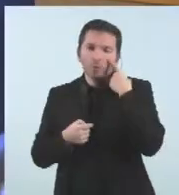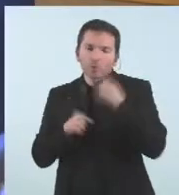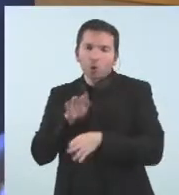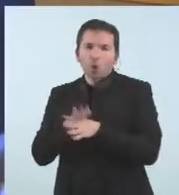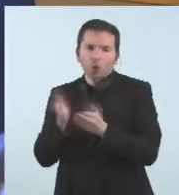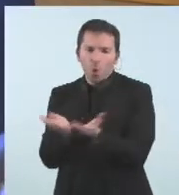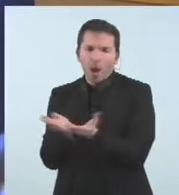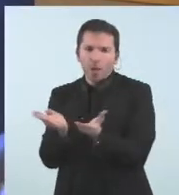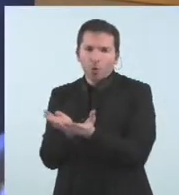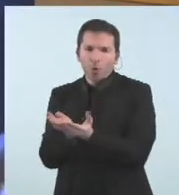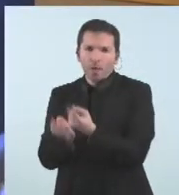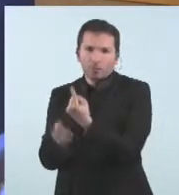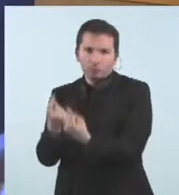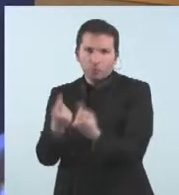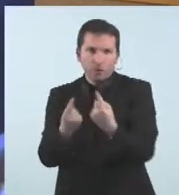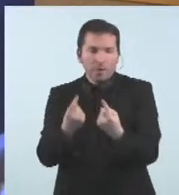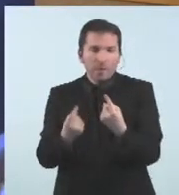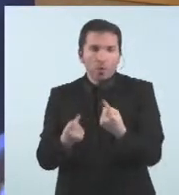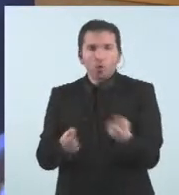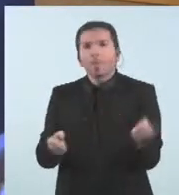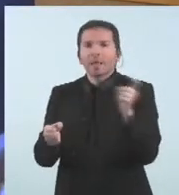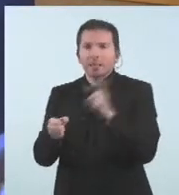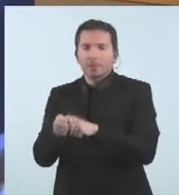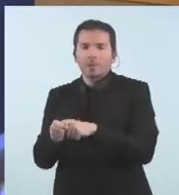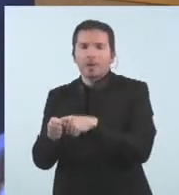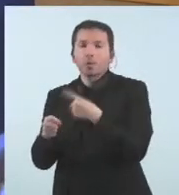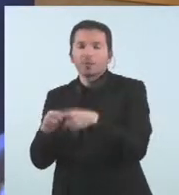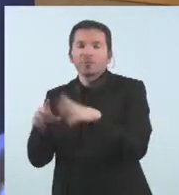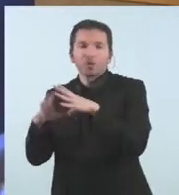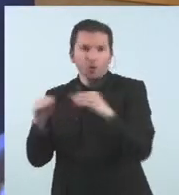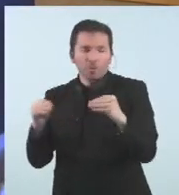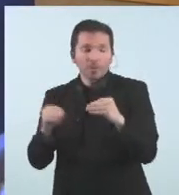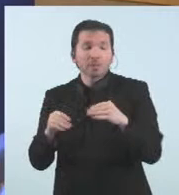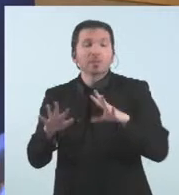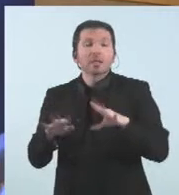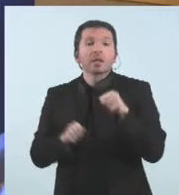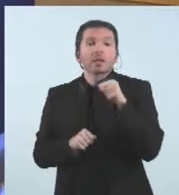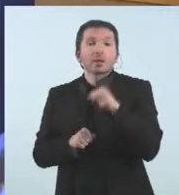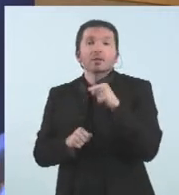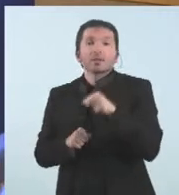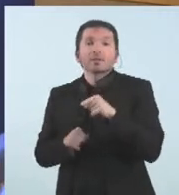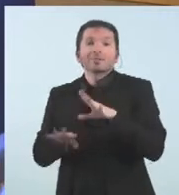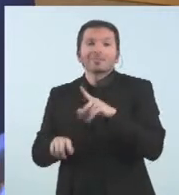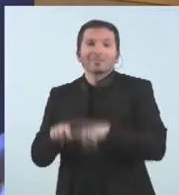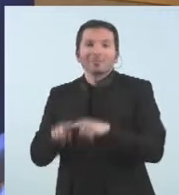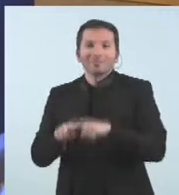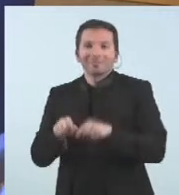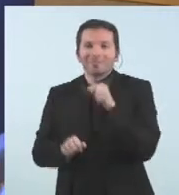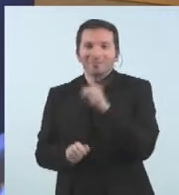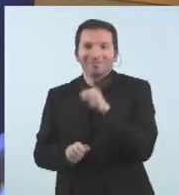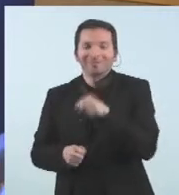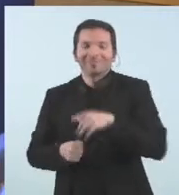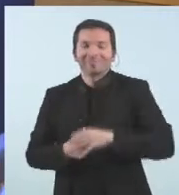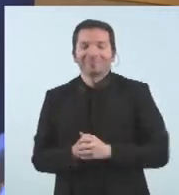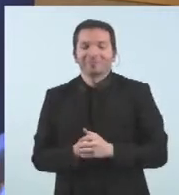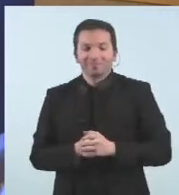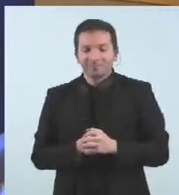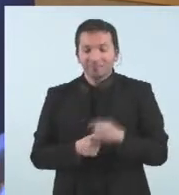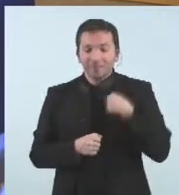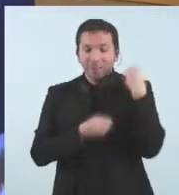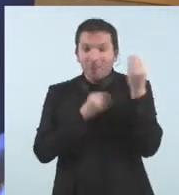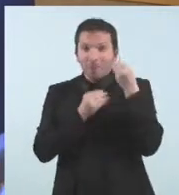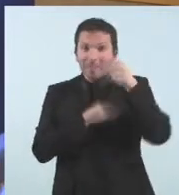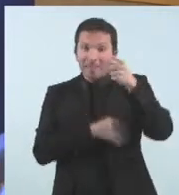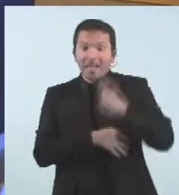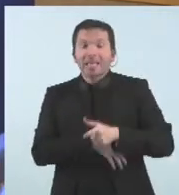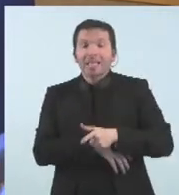no sé si hi més preguntes si us falten cantidats per aquest estudi de reinfecció m'ho fareixo estava pensant en el ministre Jove i